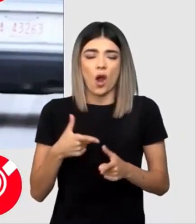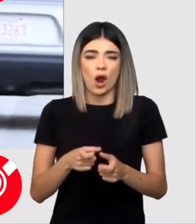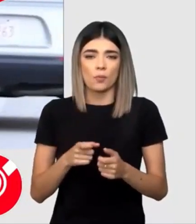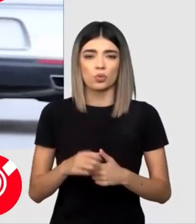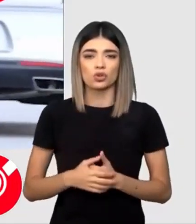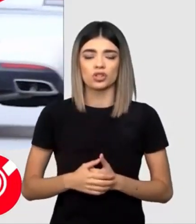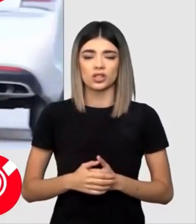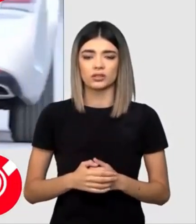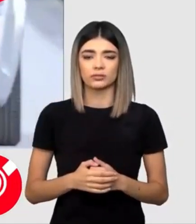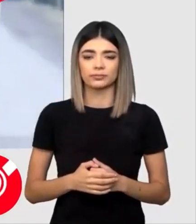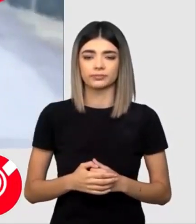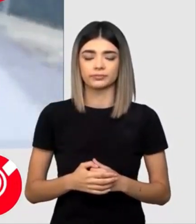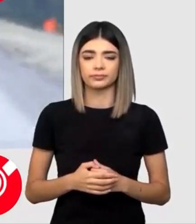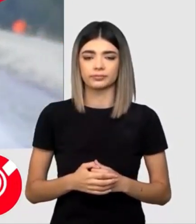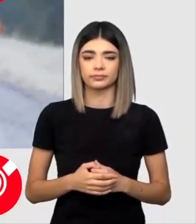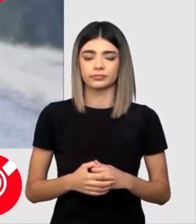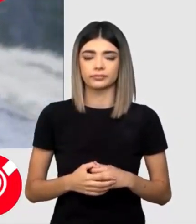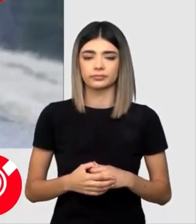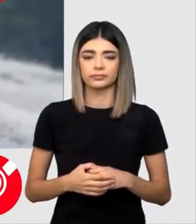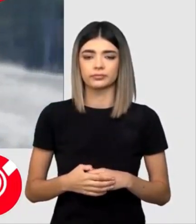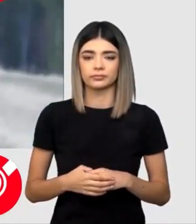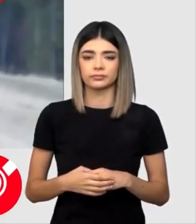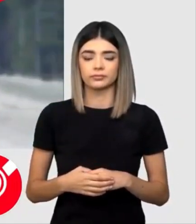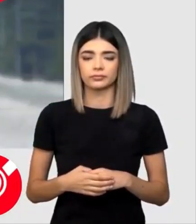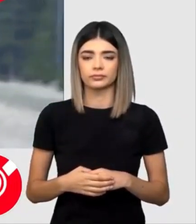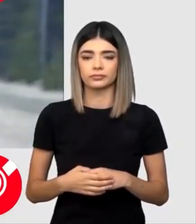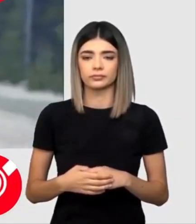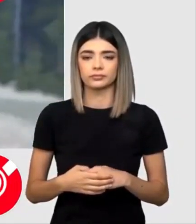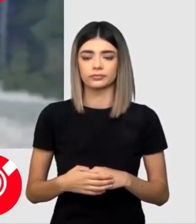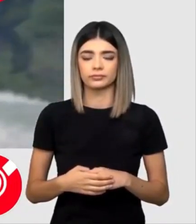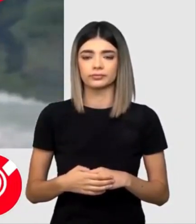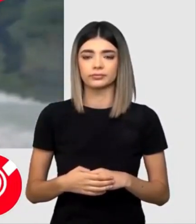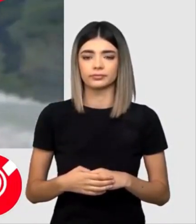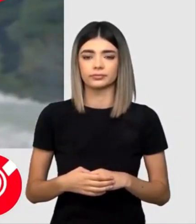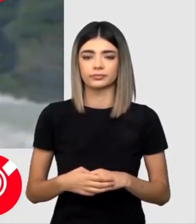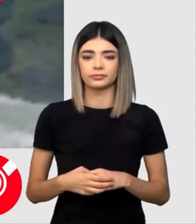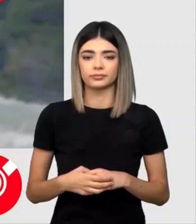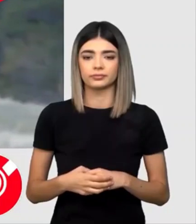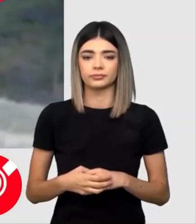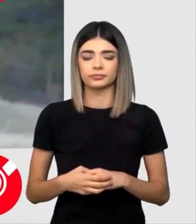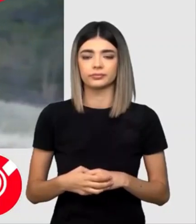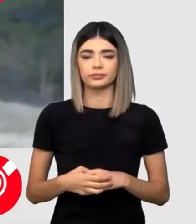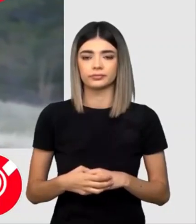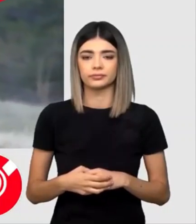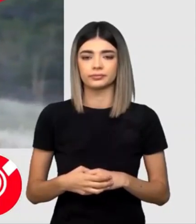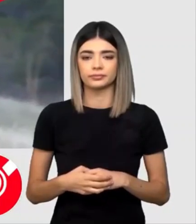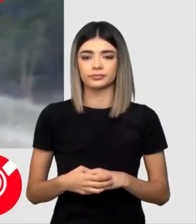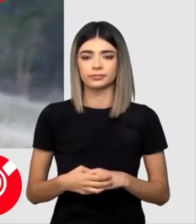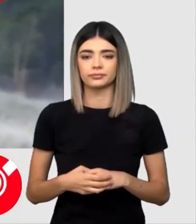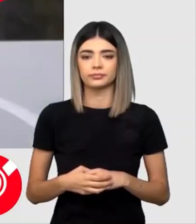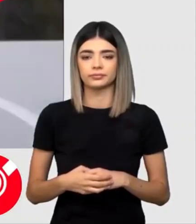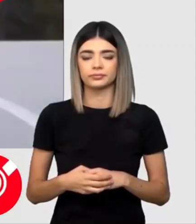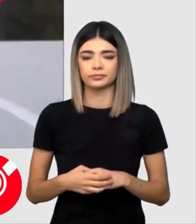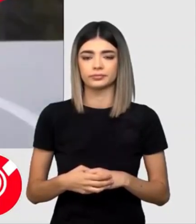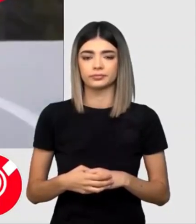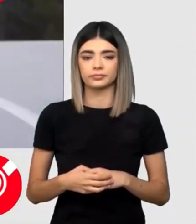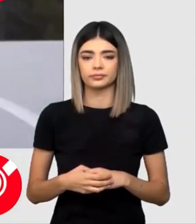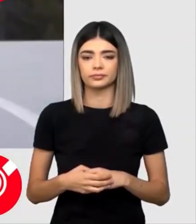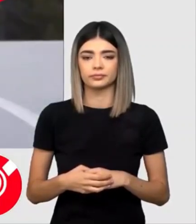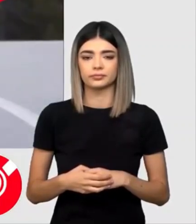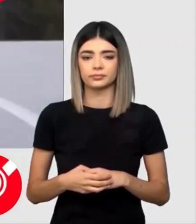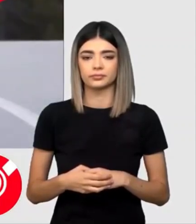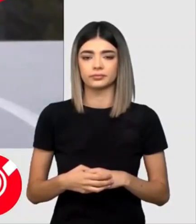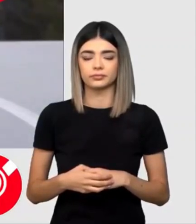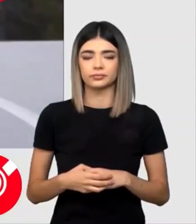nu ne-a răspuns nimic într-o primă fază și ulterior în instanță, în întâmpinare, a afirmat că nu avea ce informații să ne